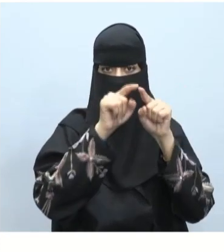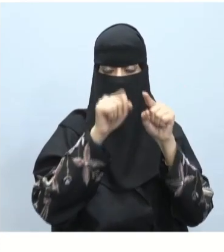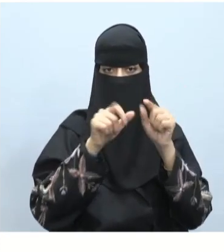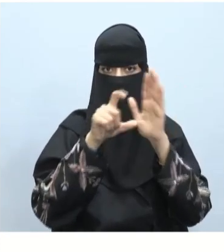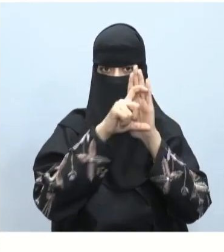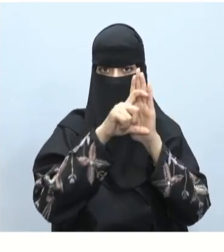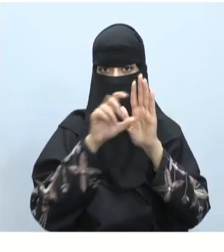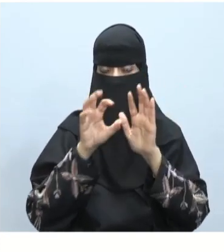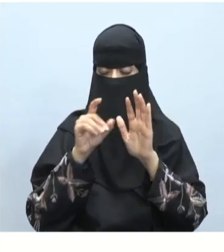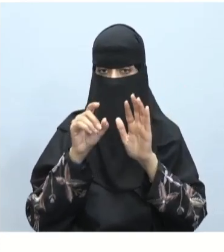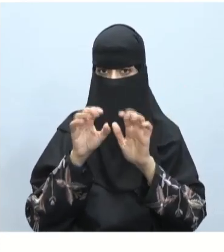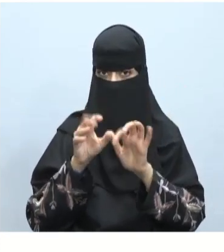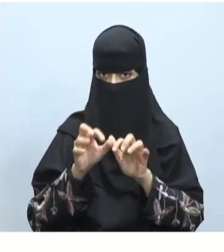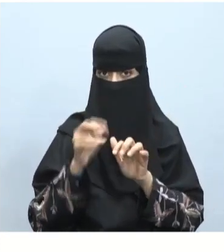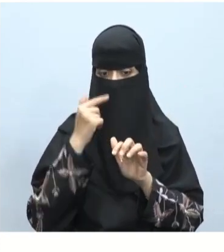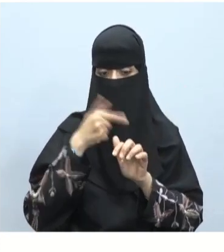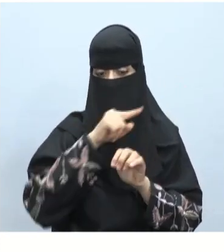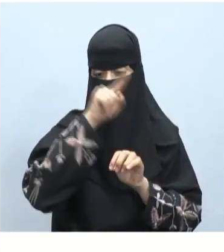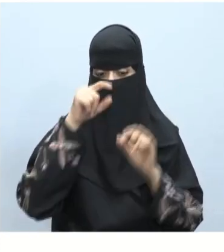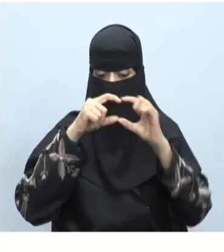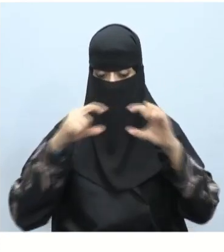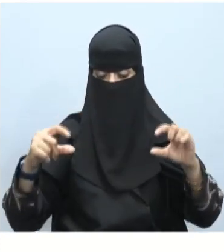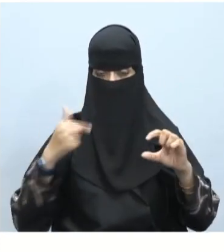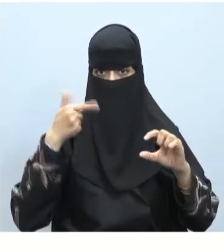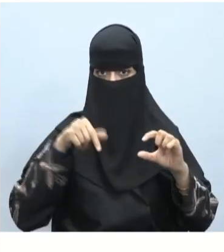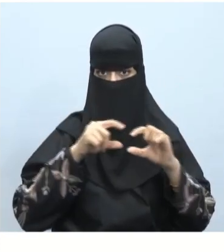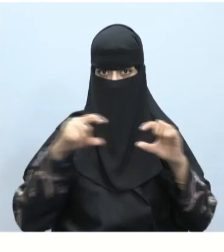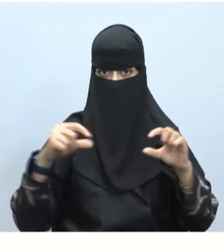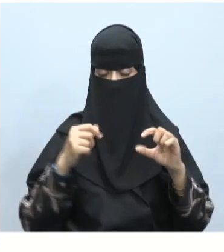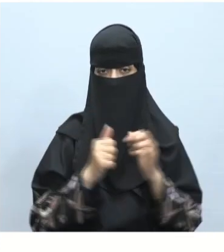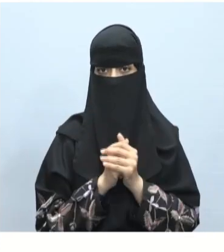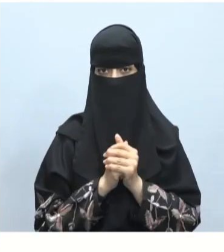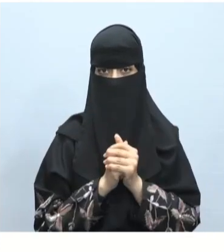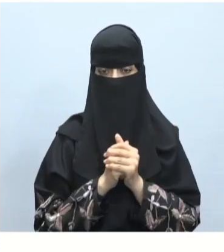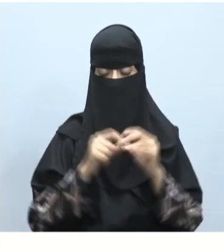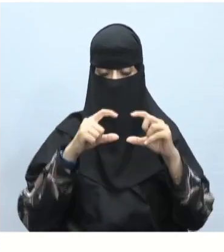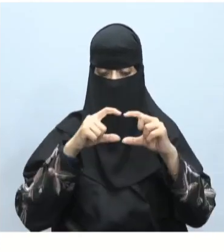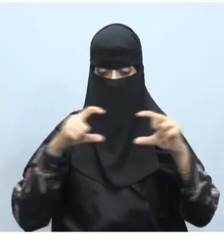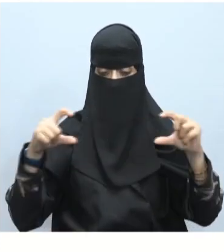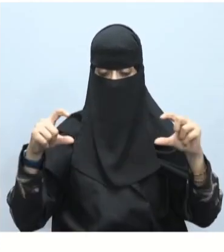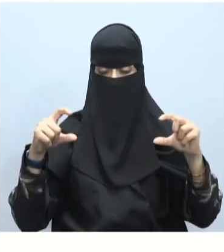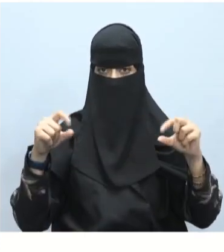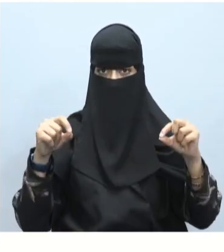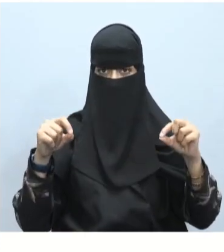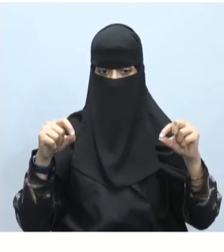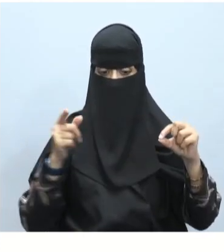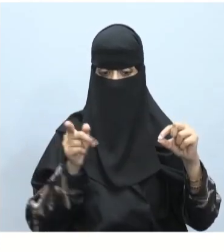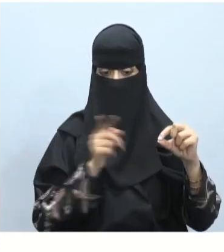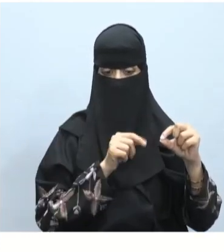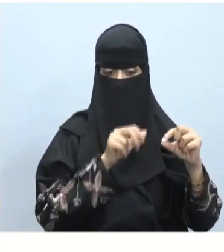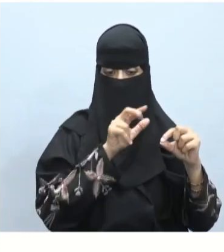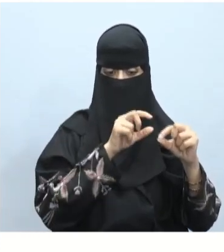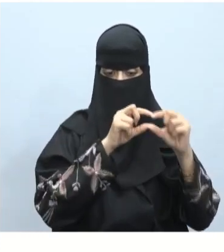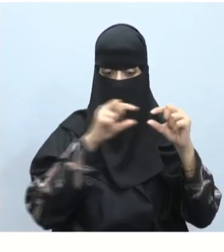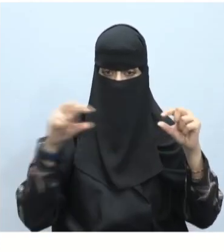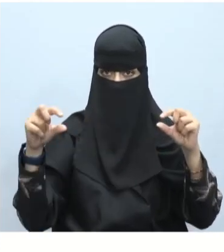مربع نص وسيتم إضافة مربع نص بشكل مباشر إلى الموقع الخاص بك وإظهور